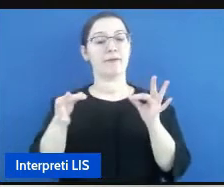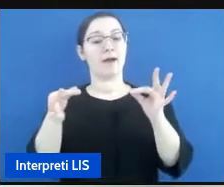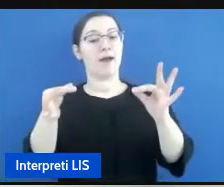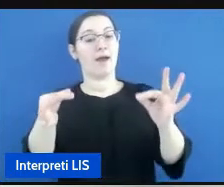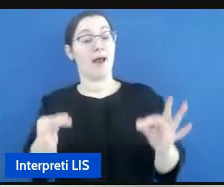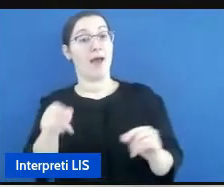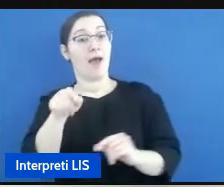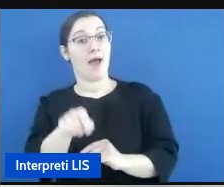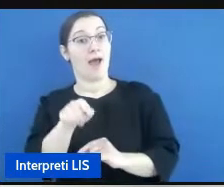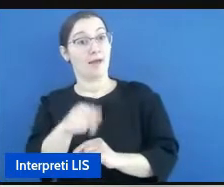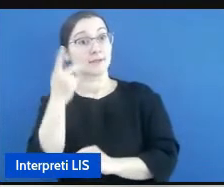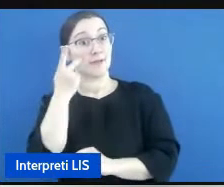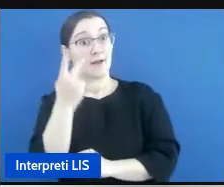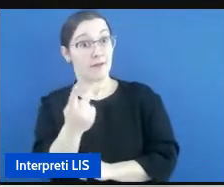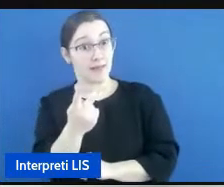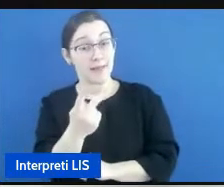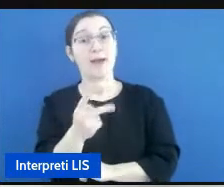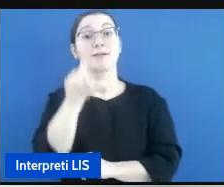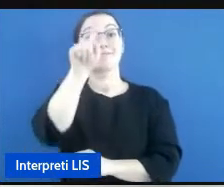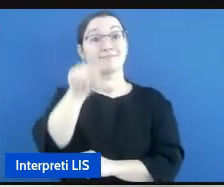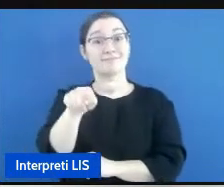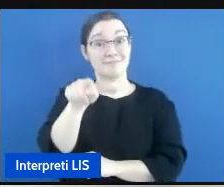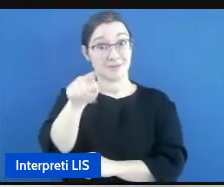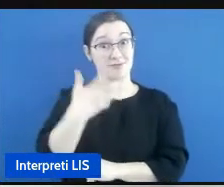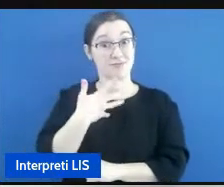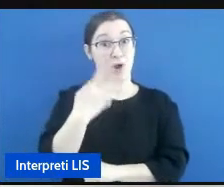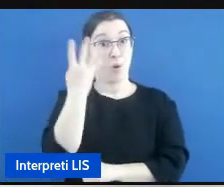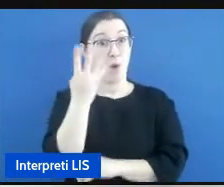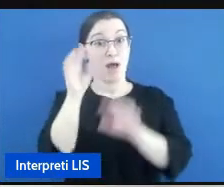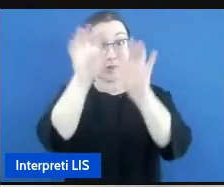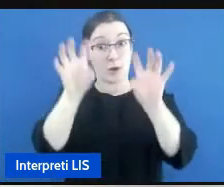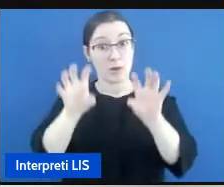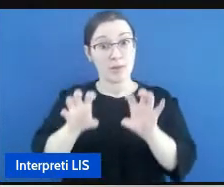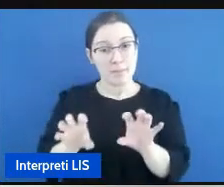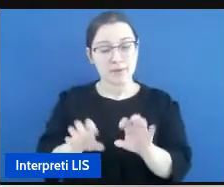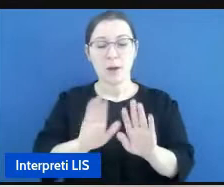indicare l'immagine corretta tra le quattro proposte